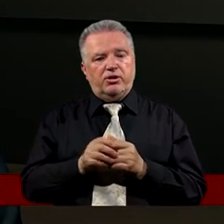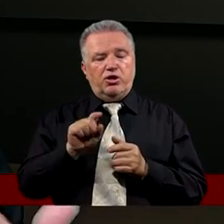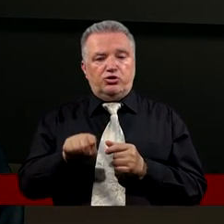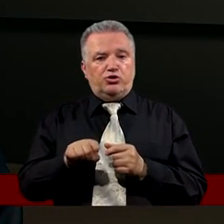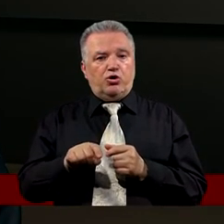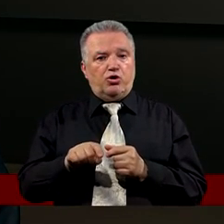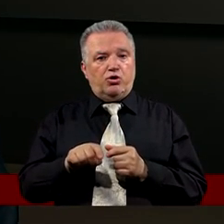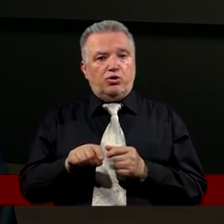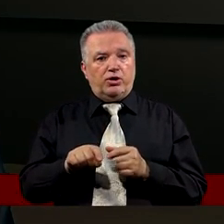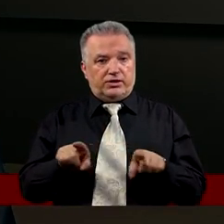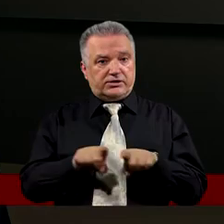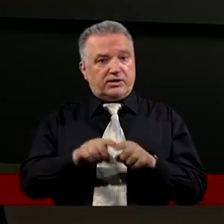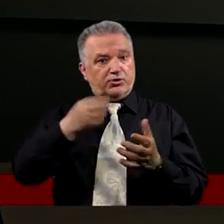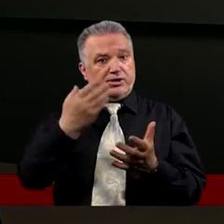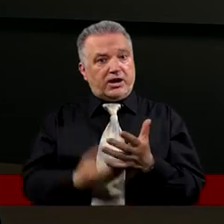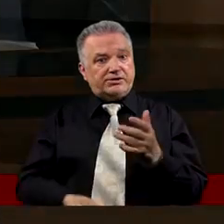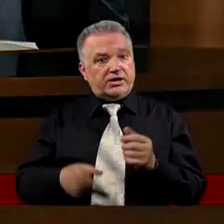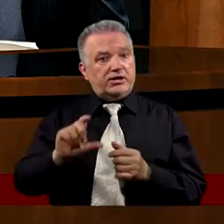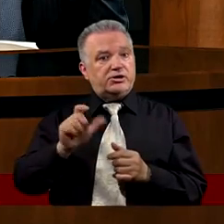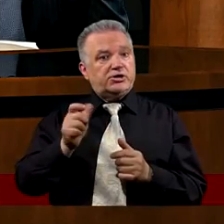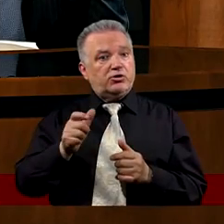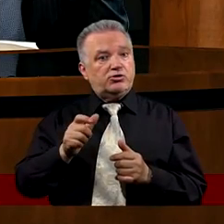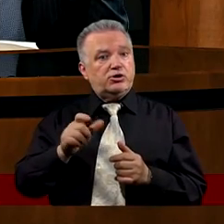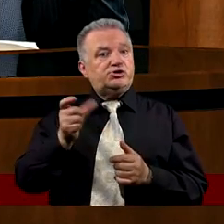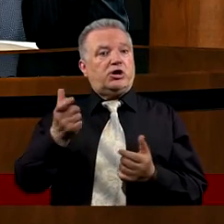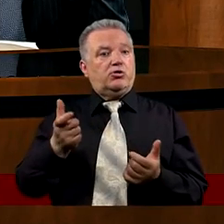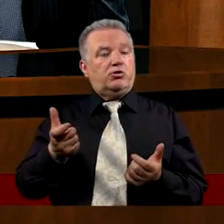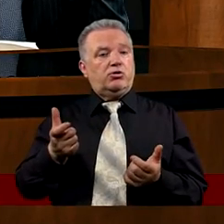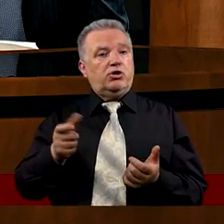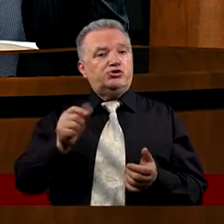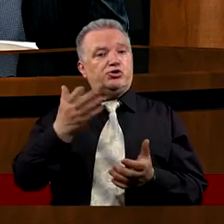tracenie czegoś Czy dobrze rozumiem? A jeżeli tak To czego?